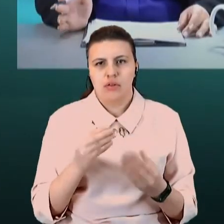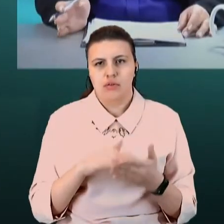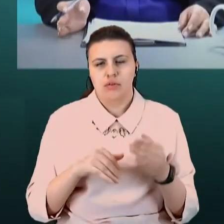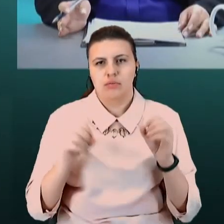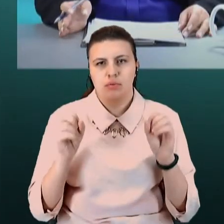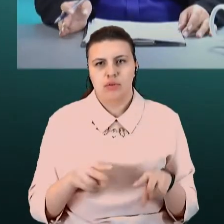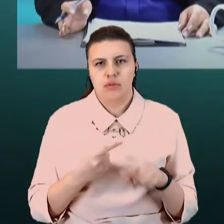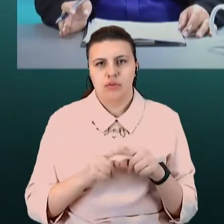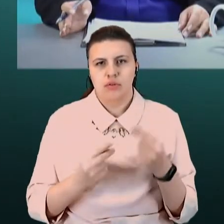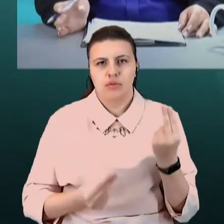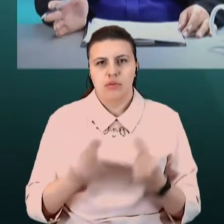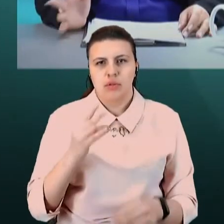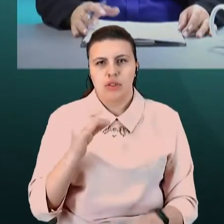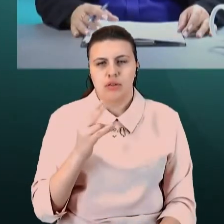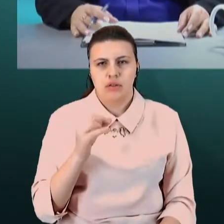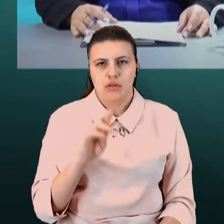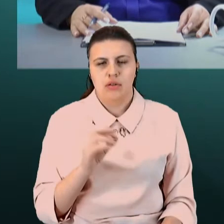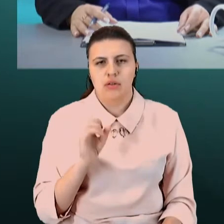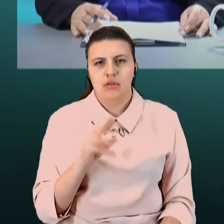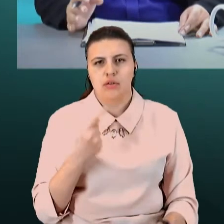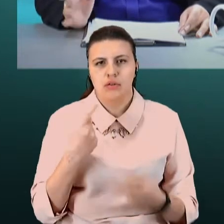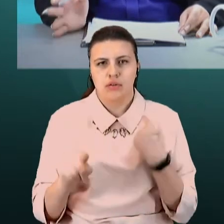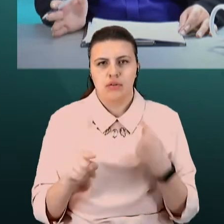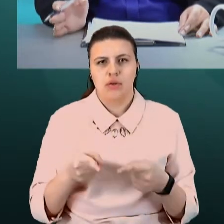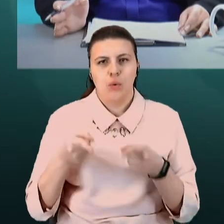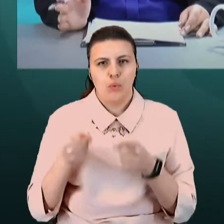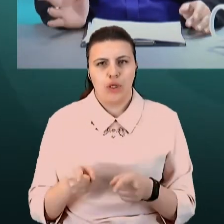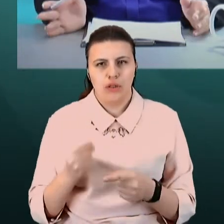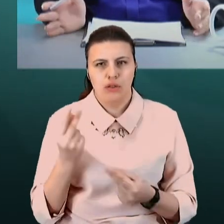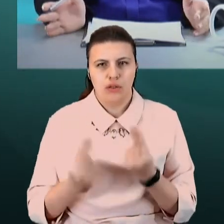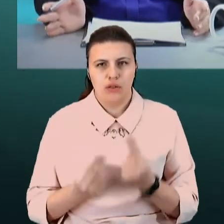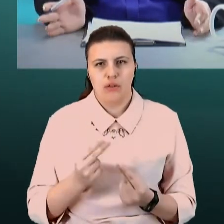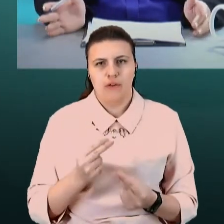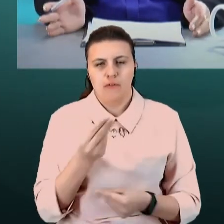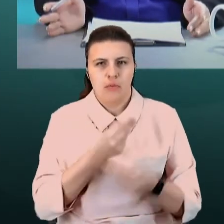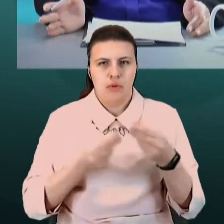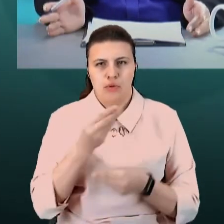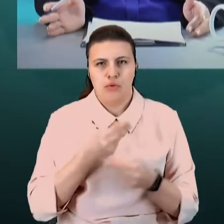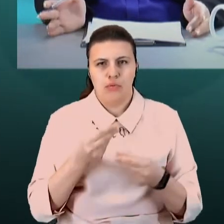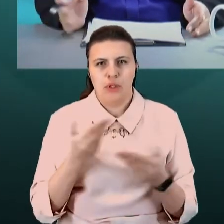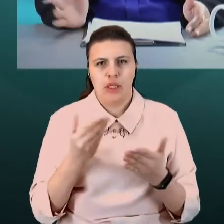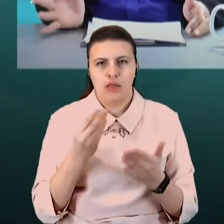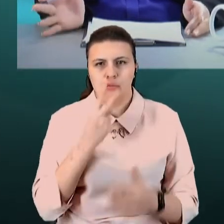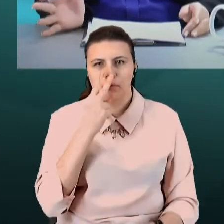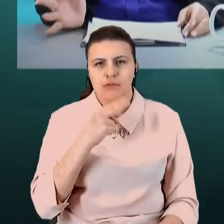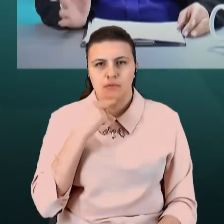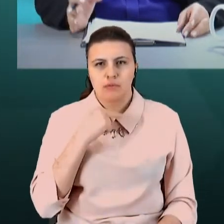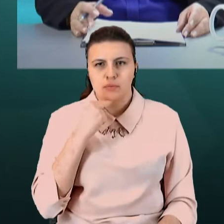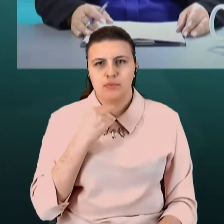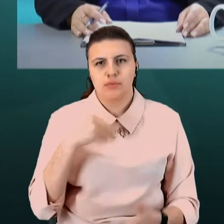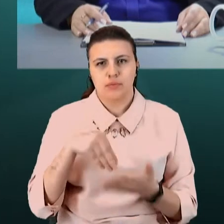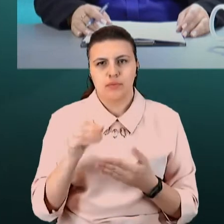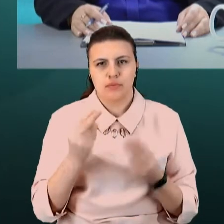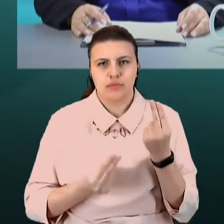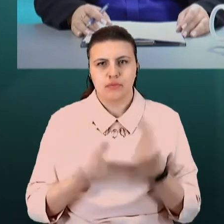Пані Наталя, чим все ж таки відрізняється оригінальна іграшка від підробки? На які критерії треба звертати увагу, купляючи іграшку для